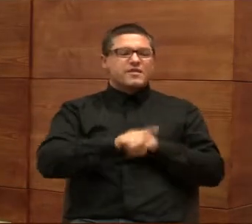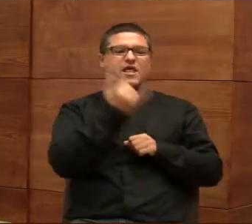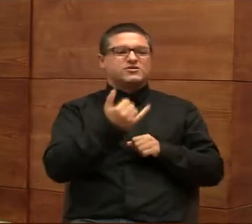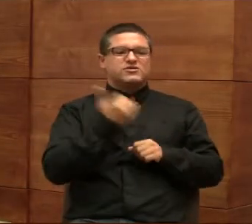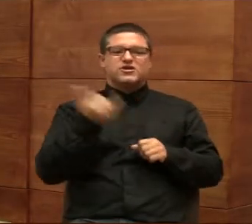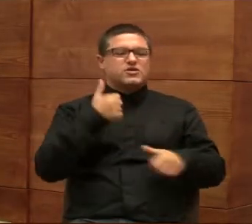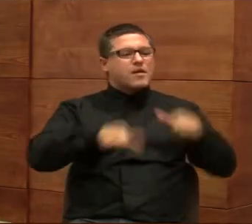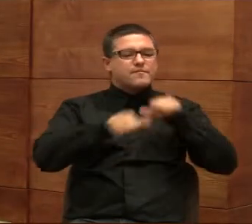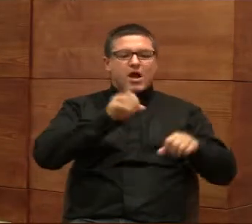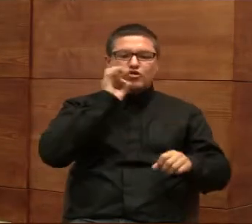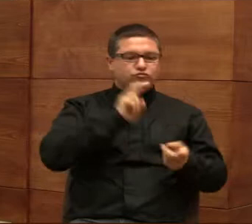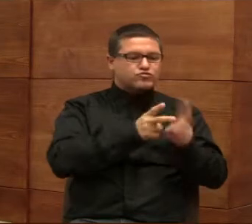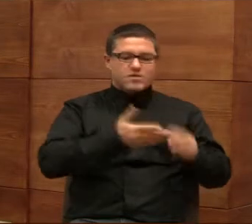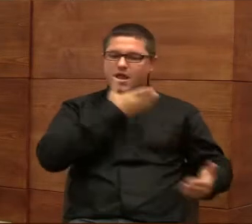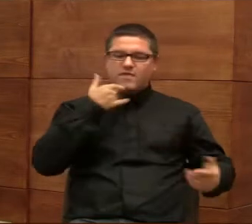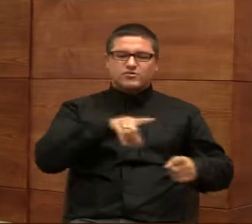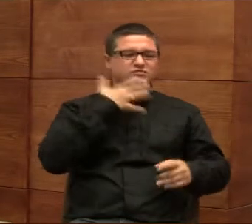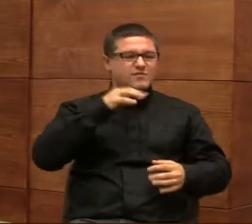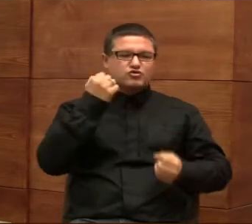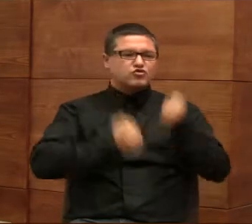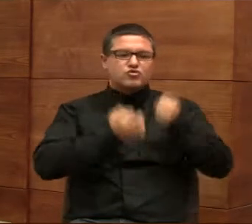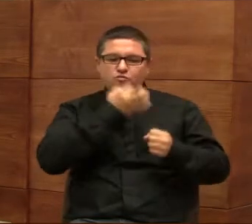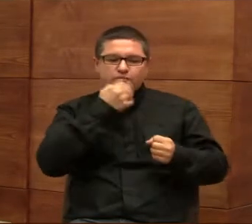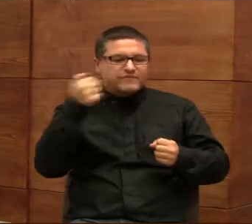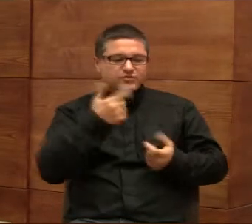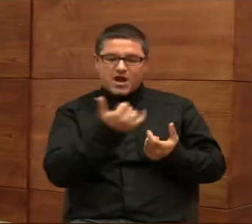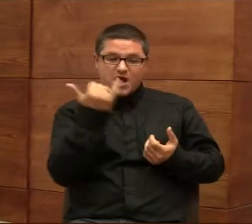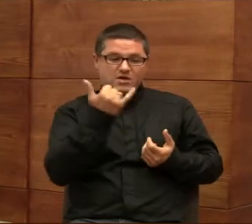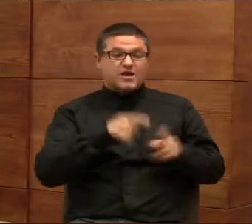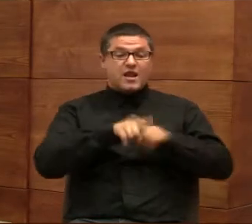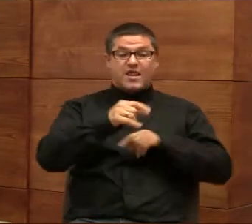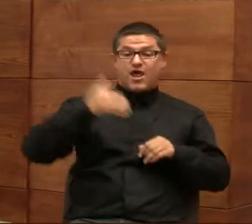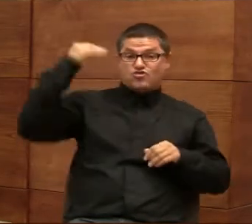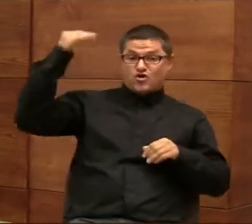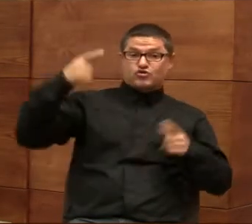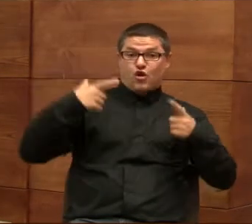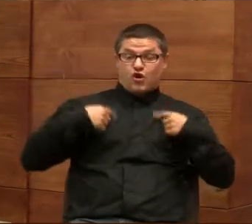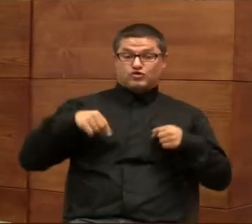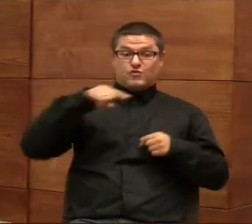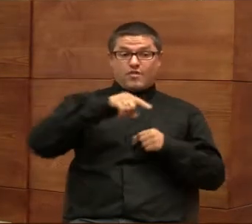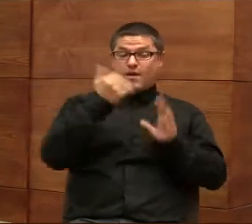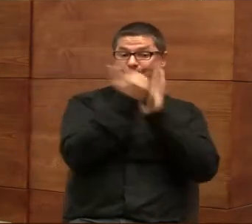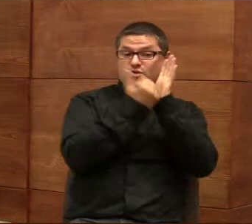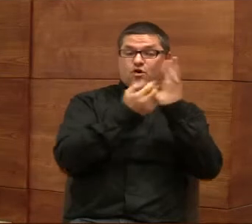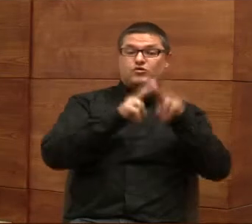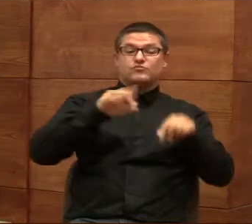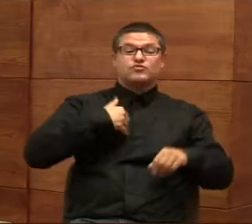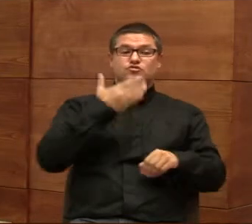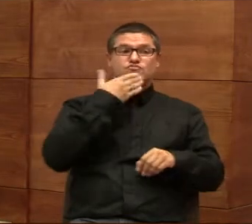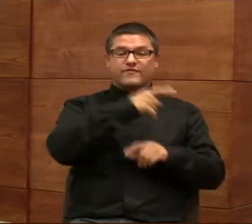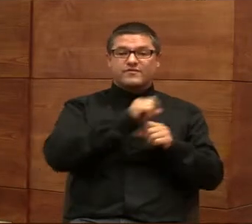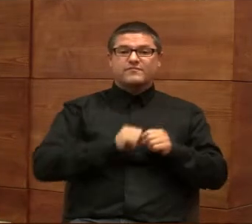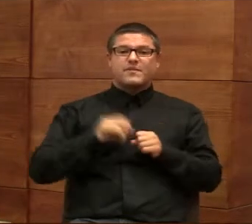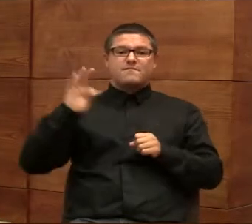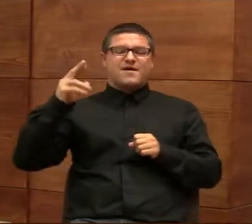dobrze, bo tam są takie rzeczy, które wymagają poprawek. Natomiast dla osób dorosłych, właśnie o tym programie, o którym Państwu mówiłem, TRFRON